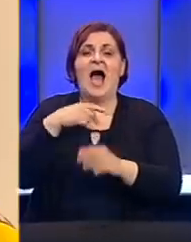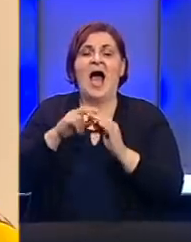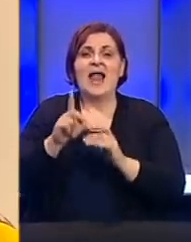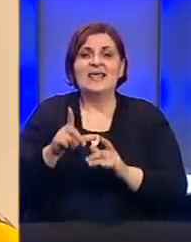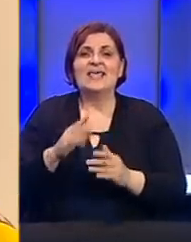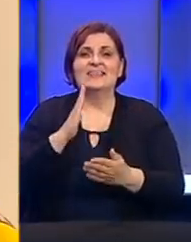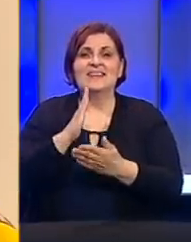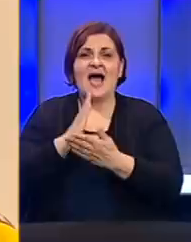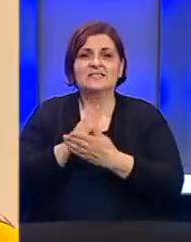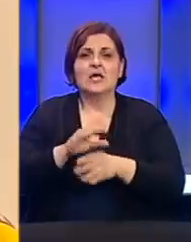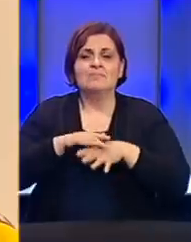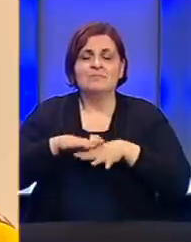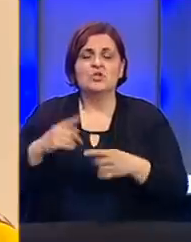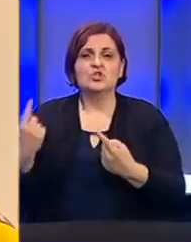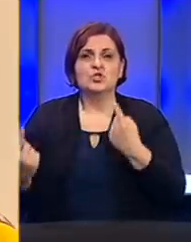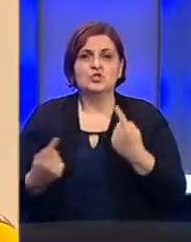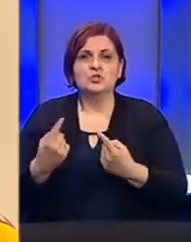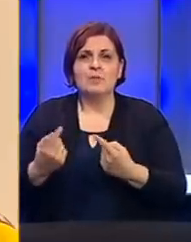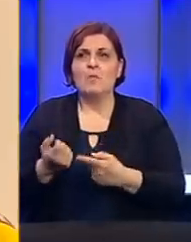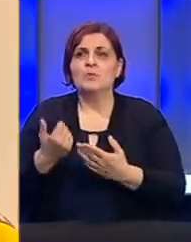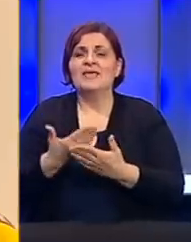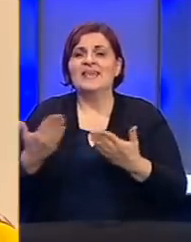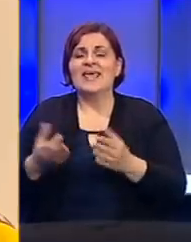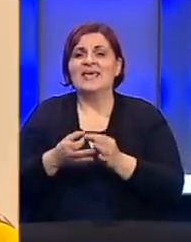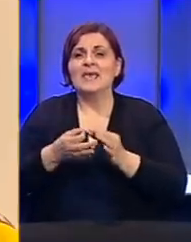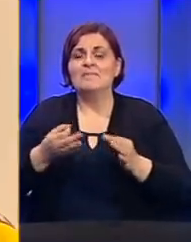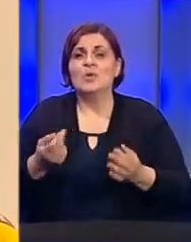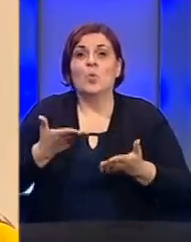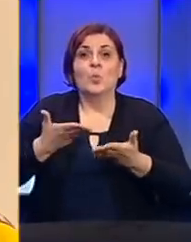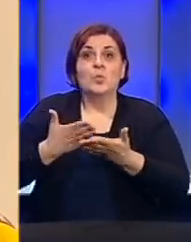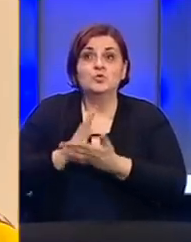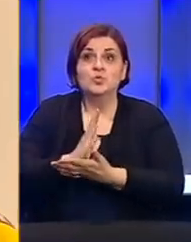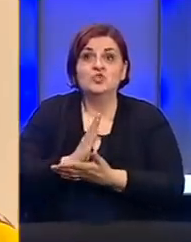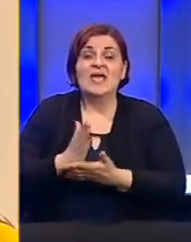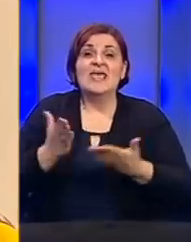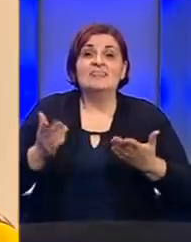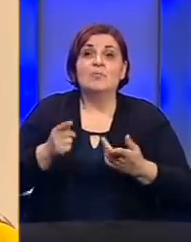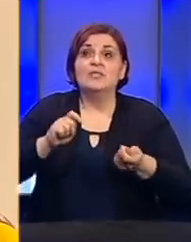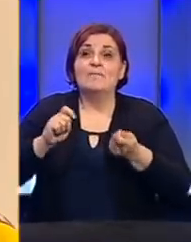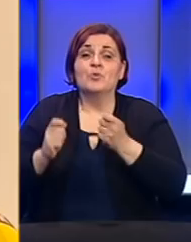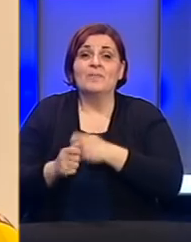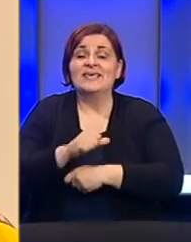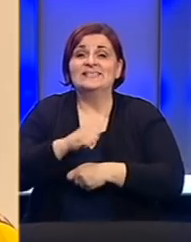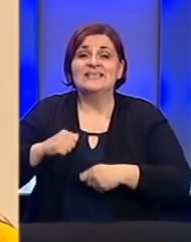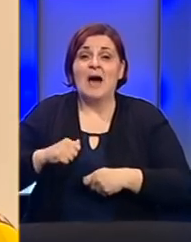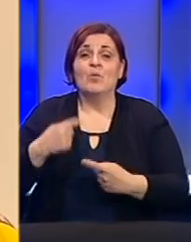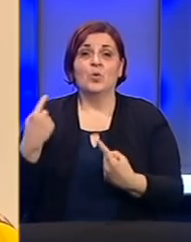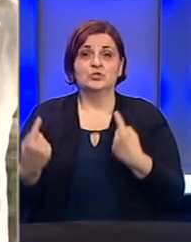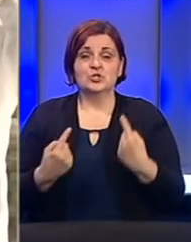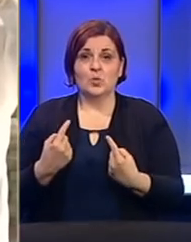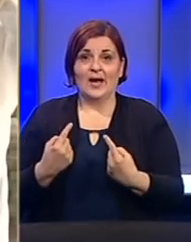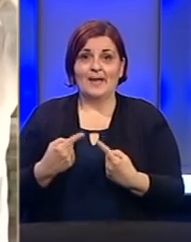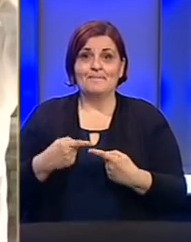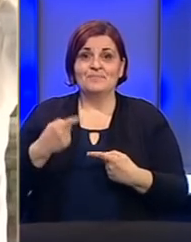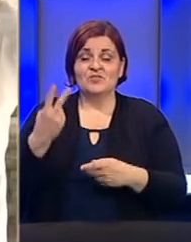da u skladu s epidemiološkom situacijom će biti poduzimanje na određene mjere u slučaju da dođe do određenih promjena u samo epidemiološkoj situaciji.